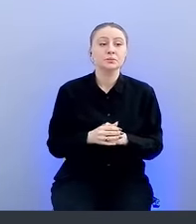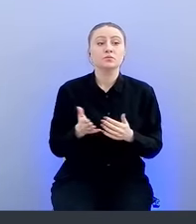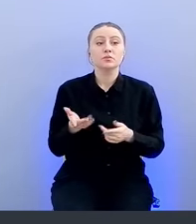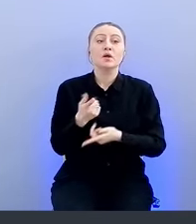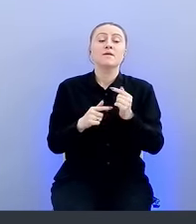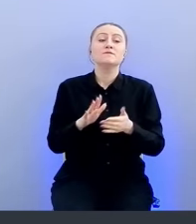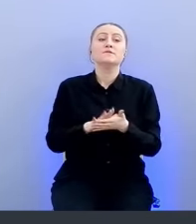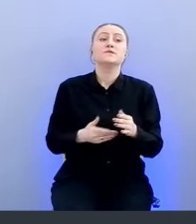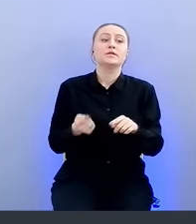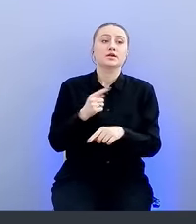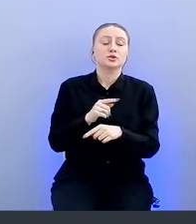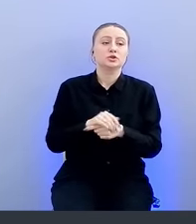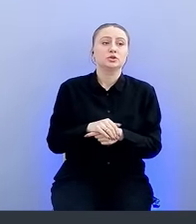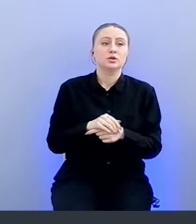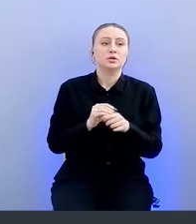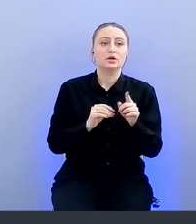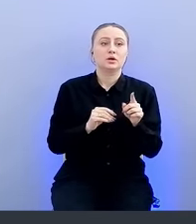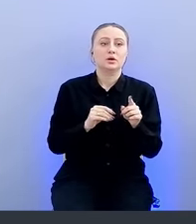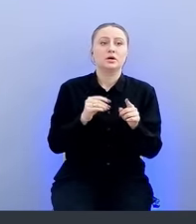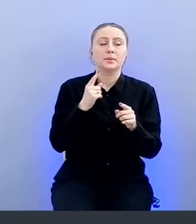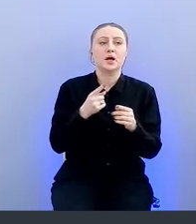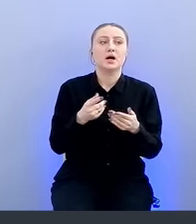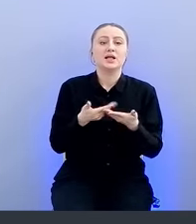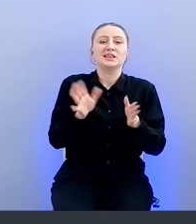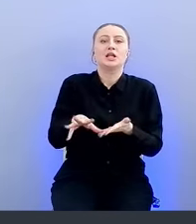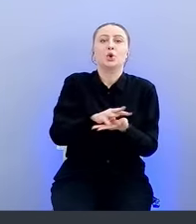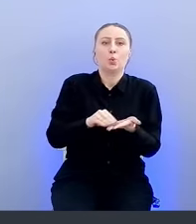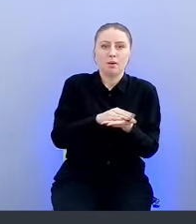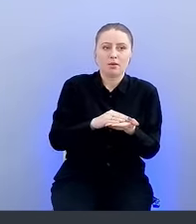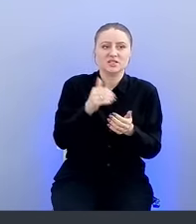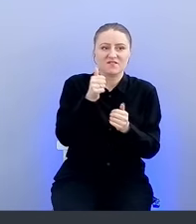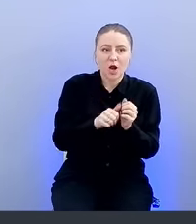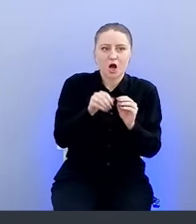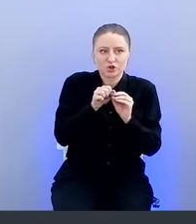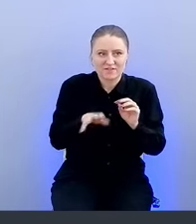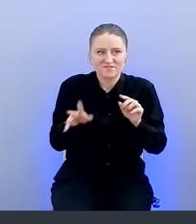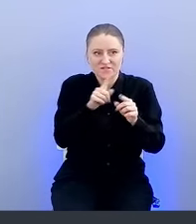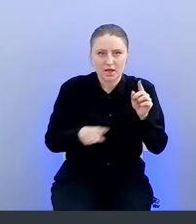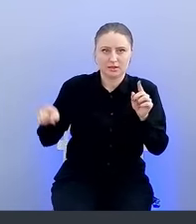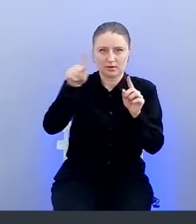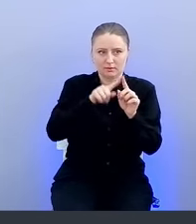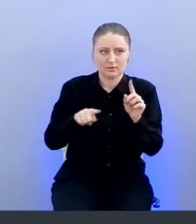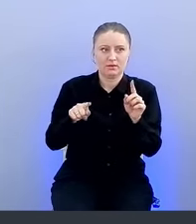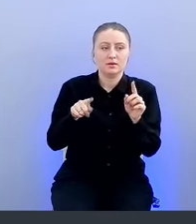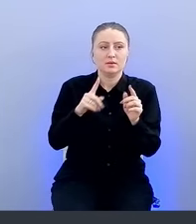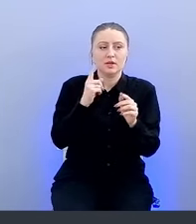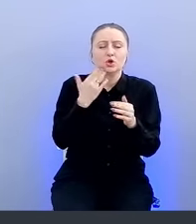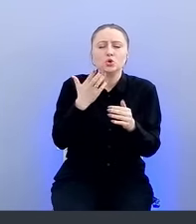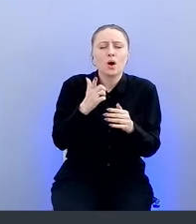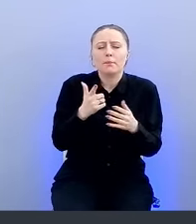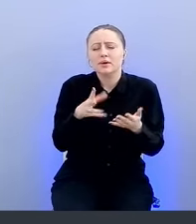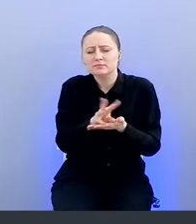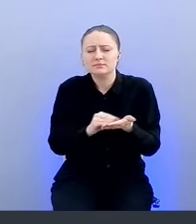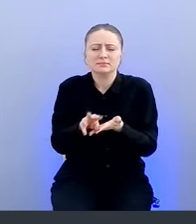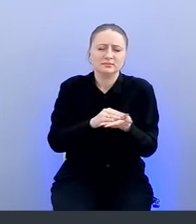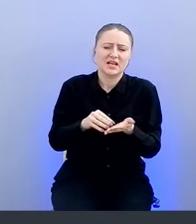Возвращаемся дальше. То есть это пункт дедупликации в каждой ветке, который на самом деле все отчеты, сколько бы ни было